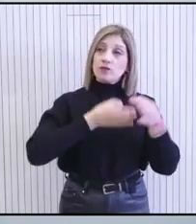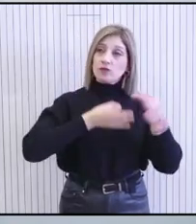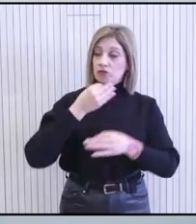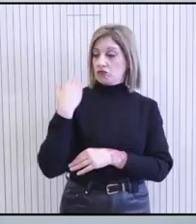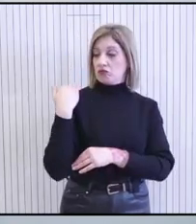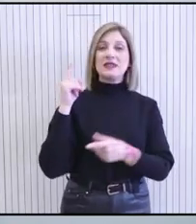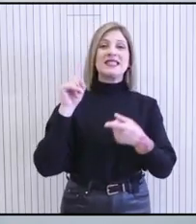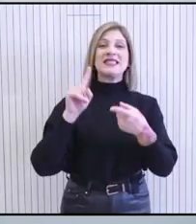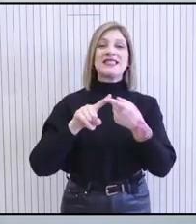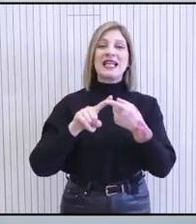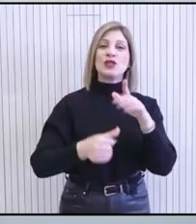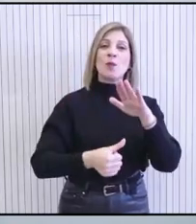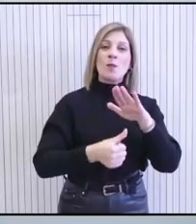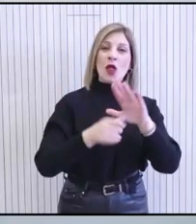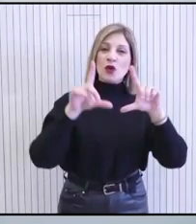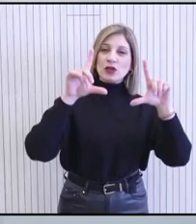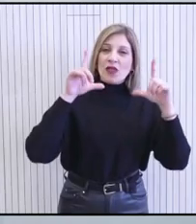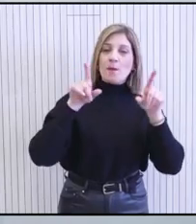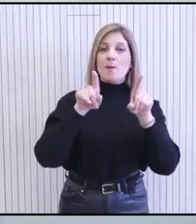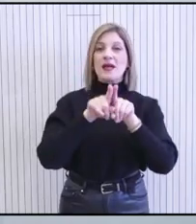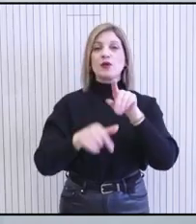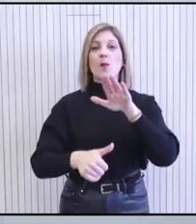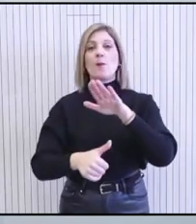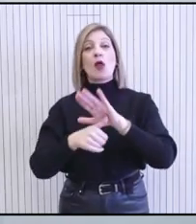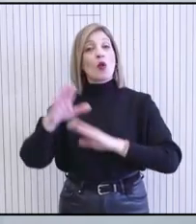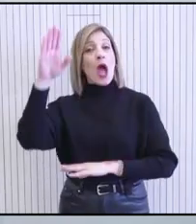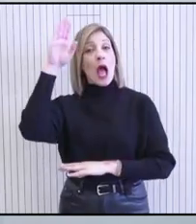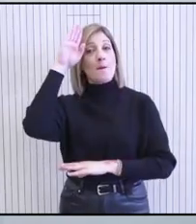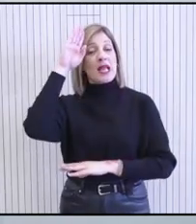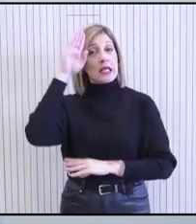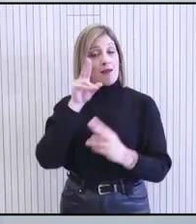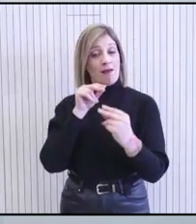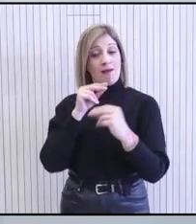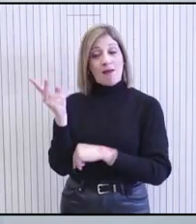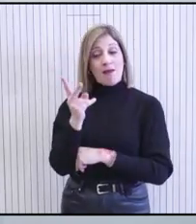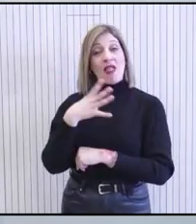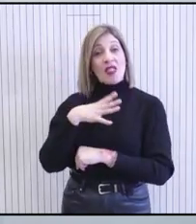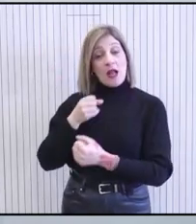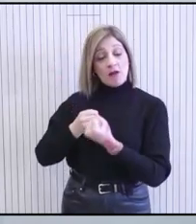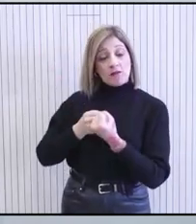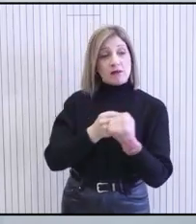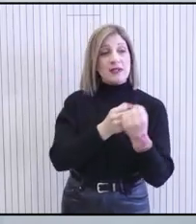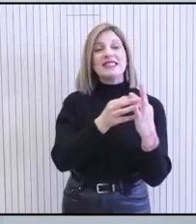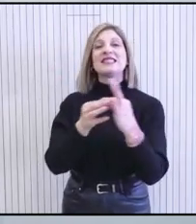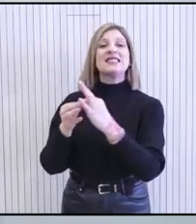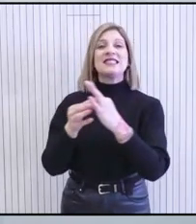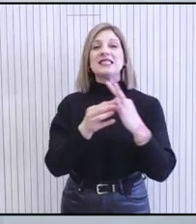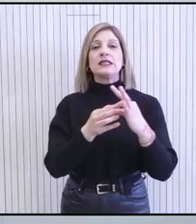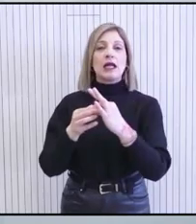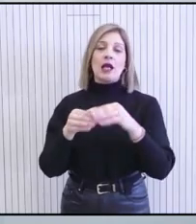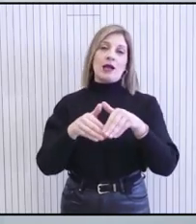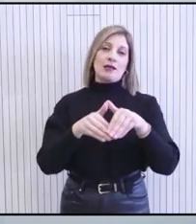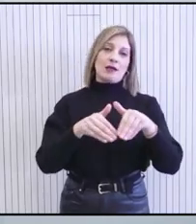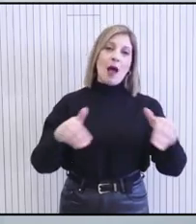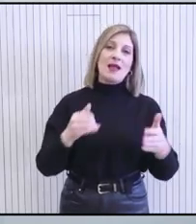πρόσφατη συνάντηση του Πρόεδρου της Δημοκρατίας με τον Πρόεδρο των ΗΠΑ, η ενίσχυση της συνεργασίας, δηλαδή στους τομείς της άμυνας